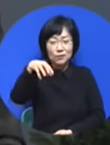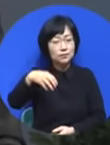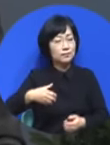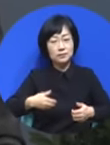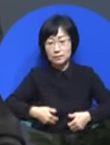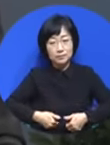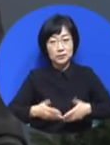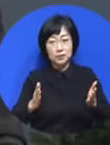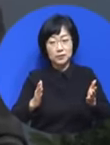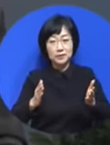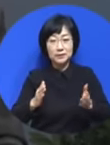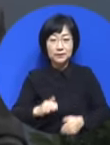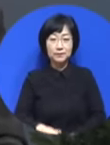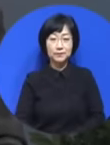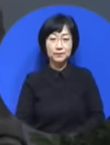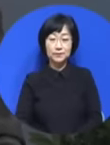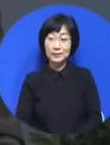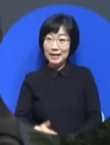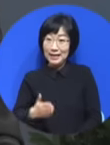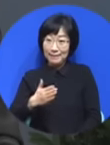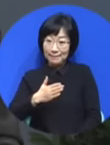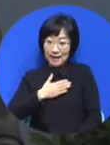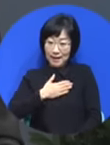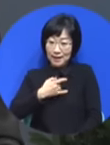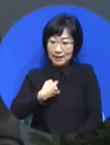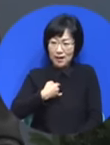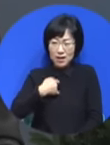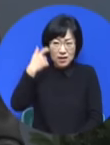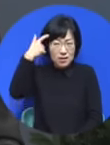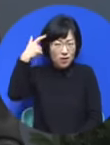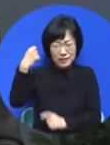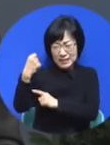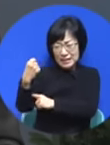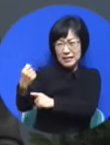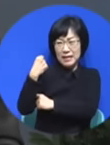나에게 영감, 갑절의 영감을 주옵소서